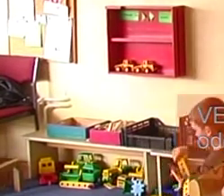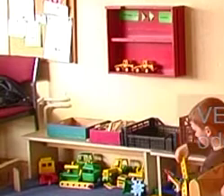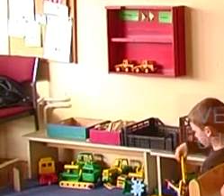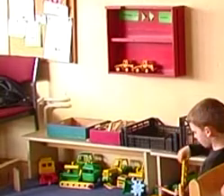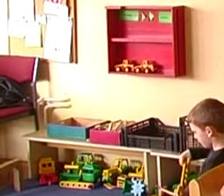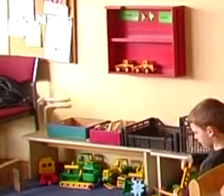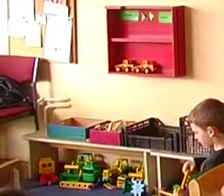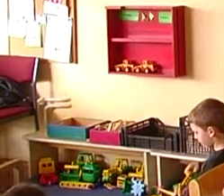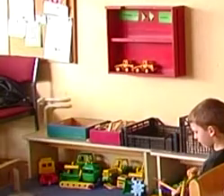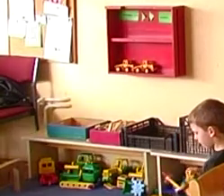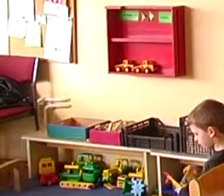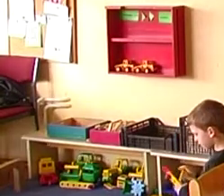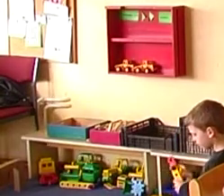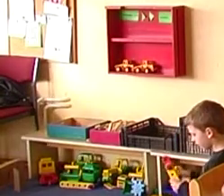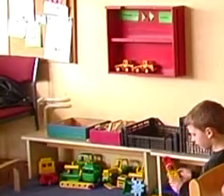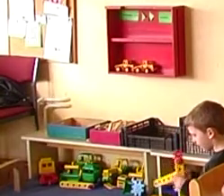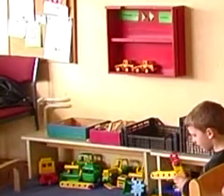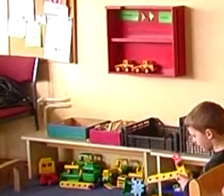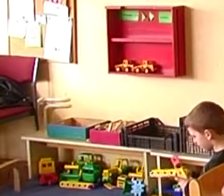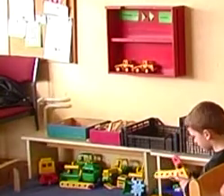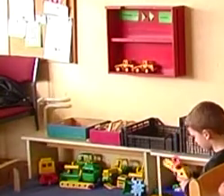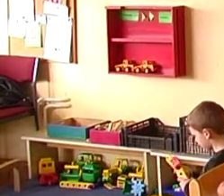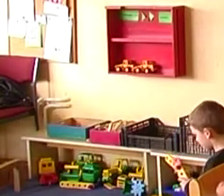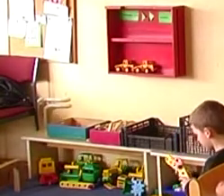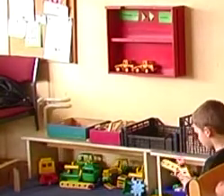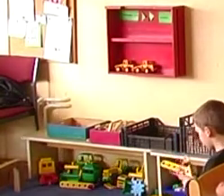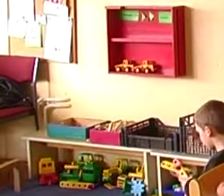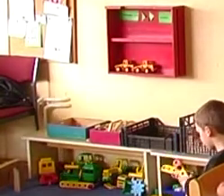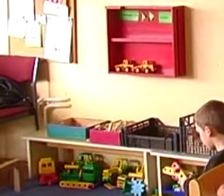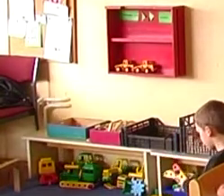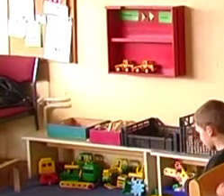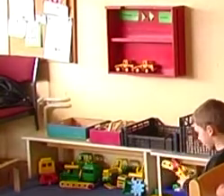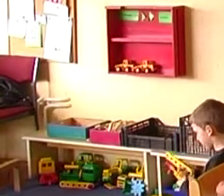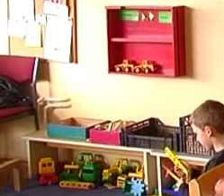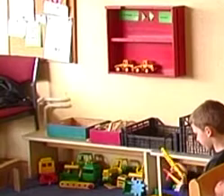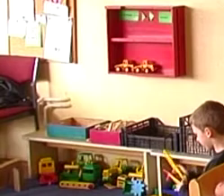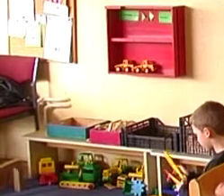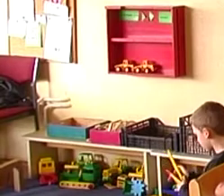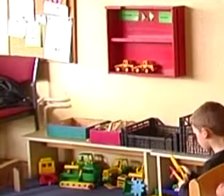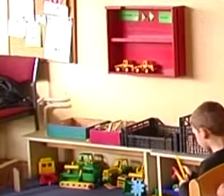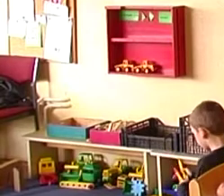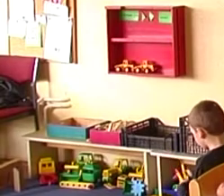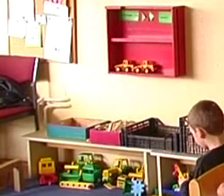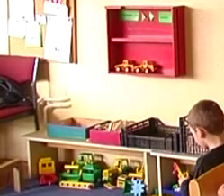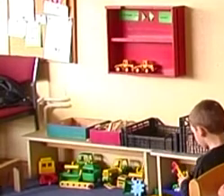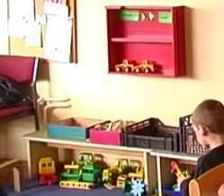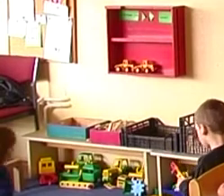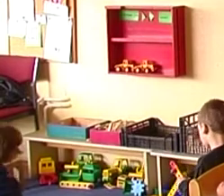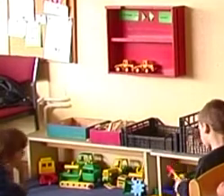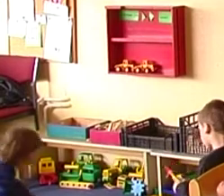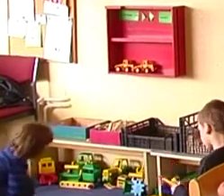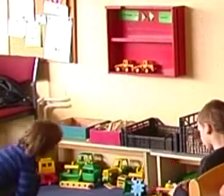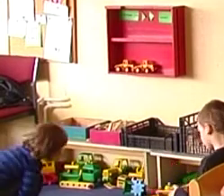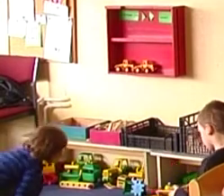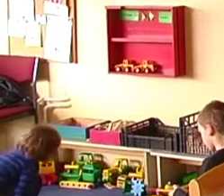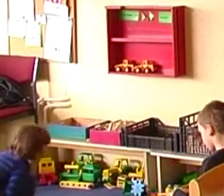nekakav mali odmak, ali mislim da je stvar u edukaciji. Što se više čovjek i educira i što